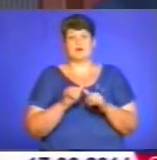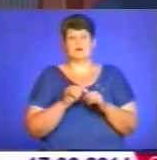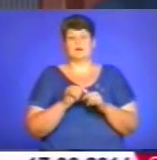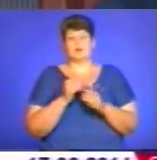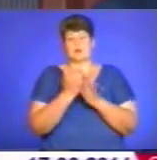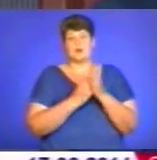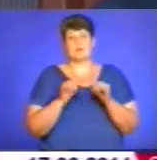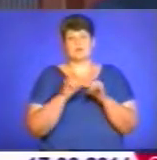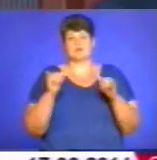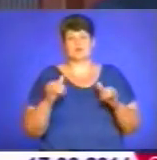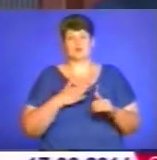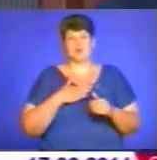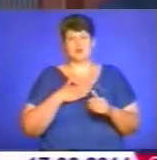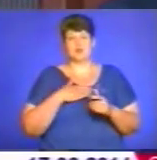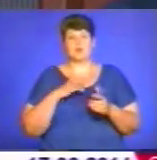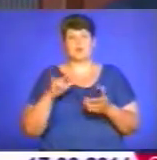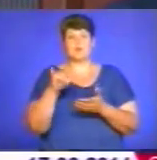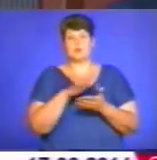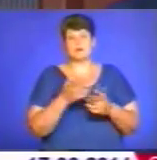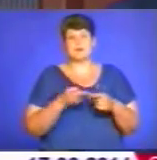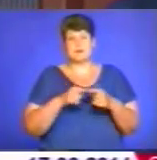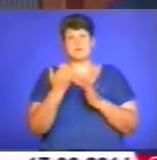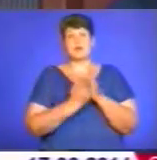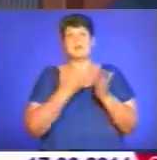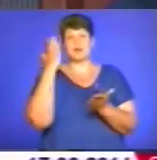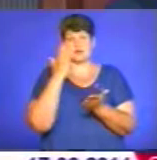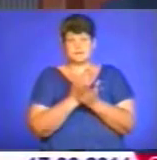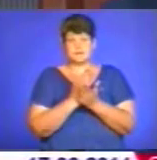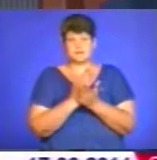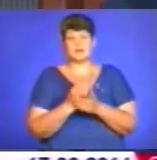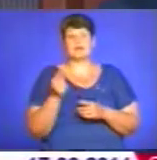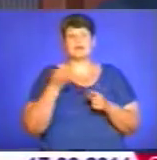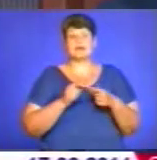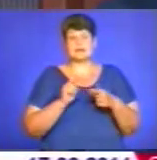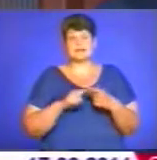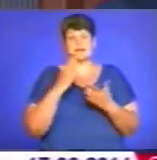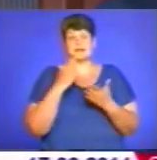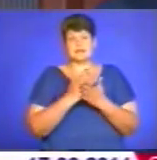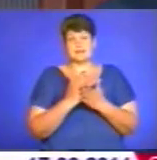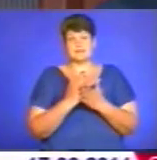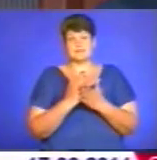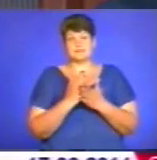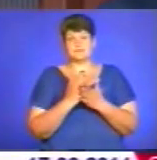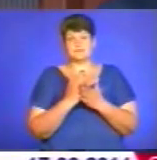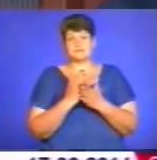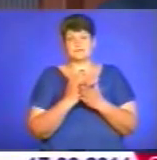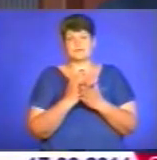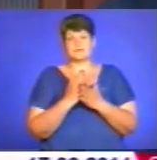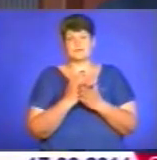аеропорту. А фактично така вже інвестиційна програма існує. Це, власне, акцент